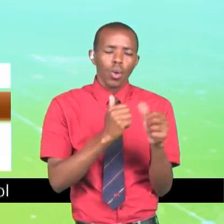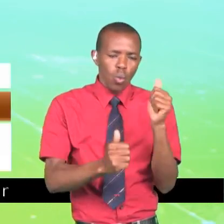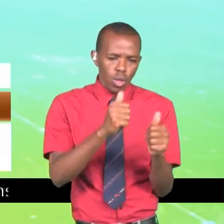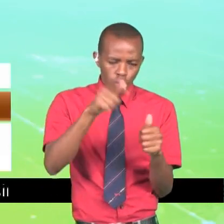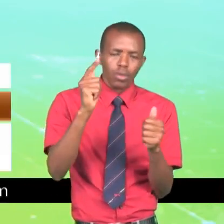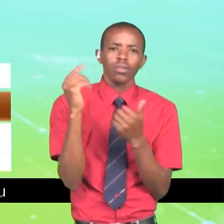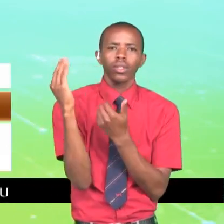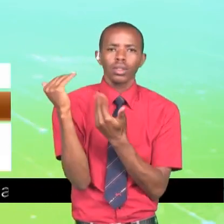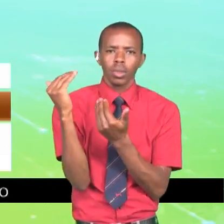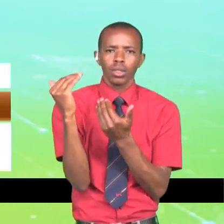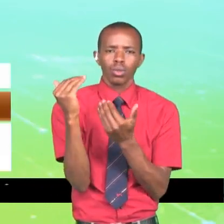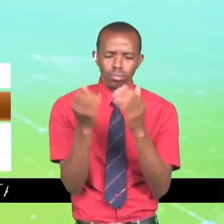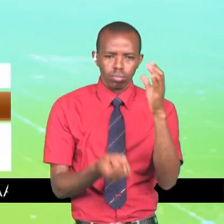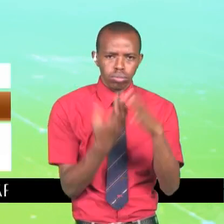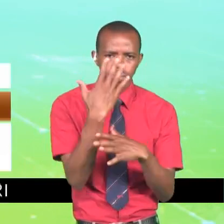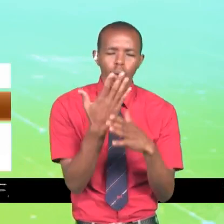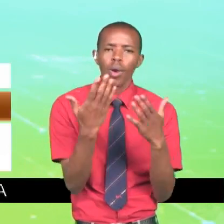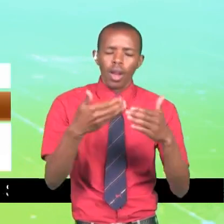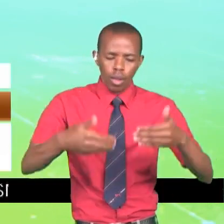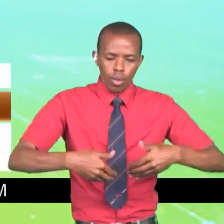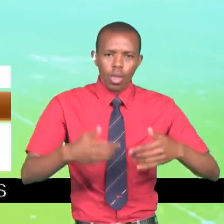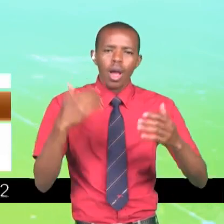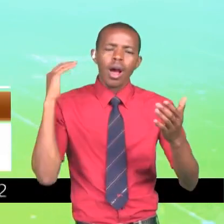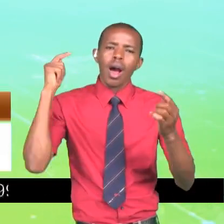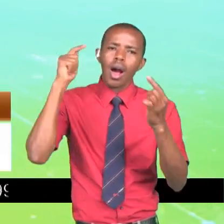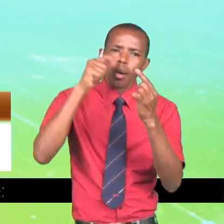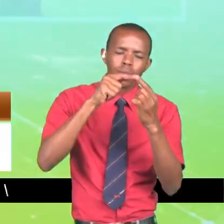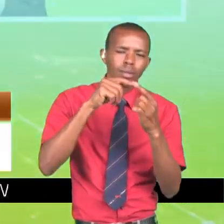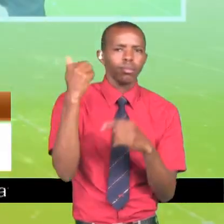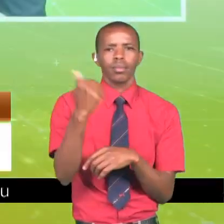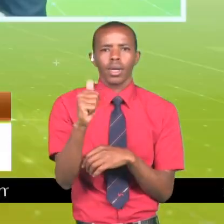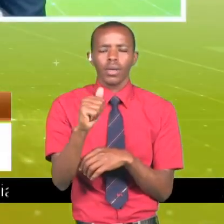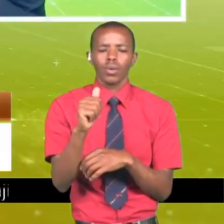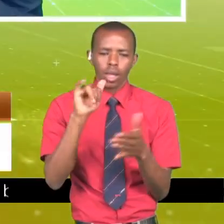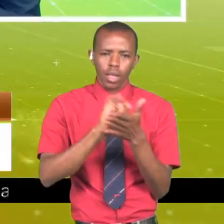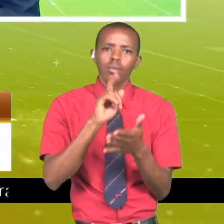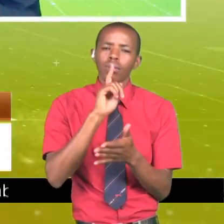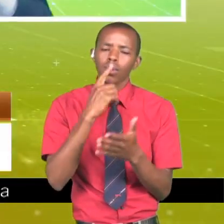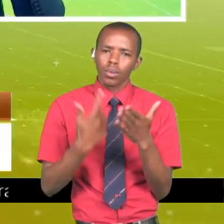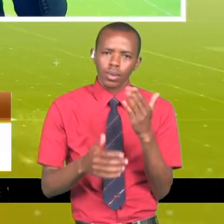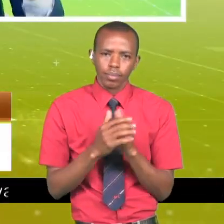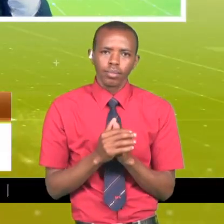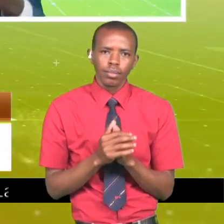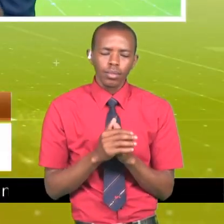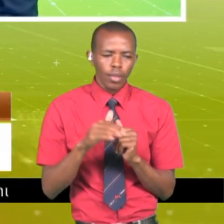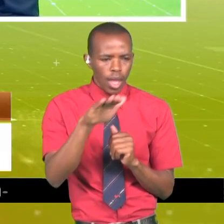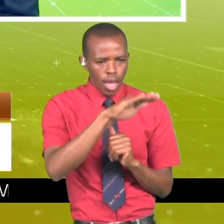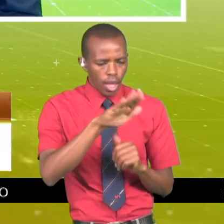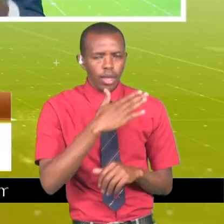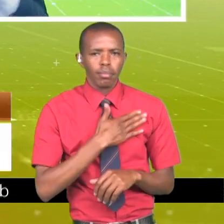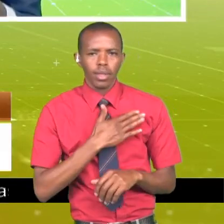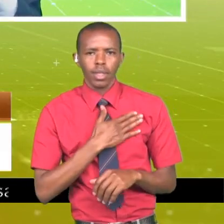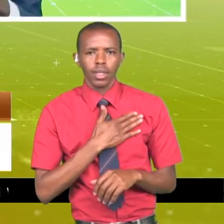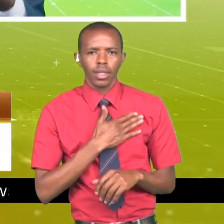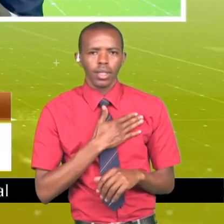natarajia kuzitengeneza katika vijana. Lakini kwa sasa bandu, na ndiyo mana nimesema, katika eneo mbungilangu,